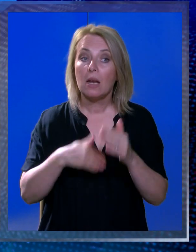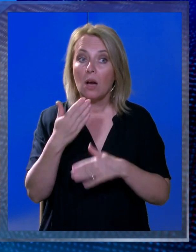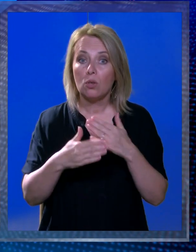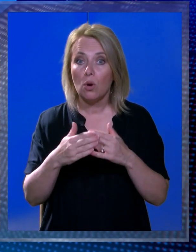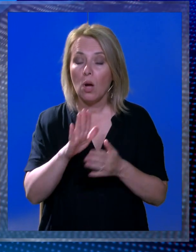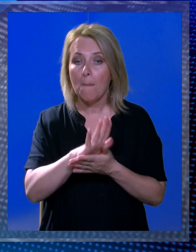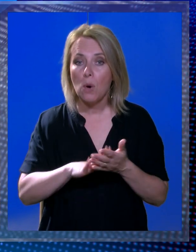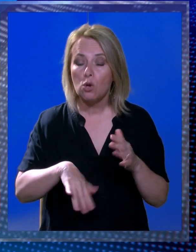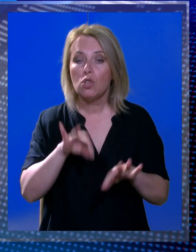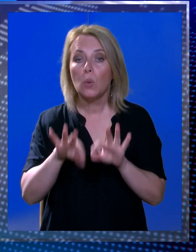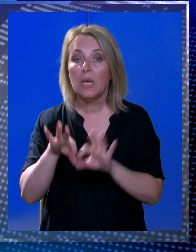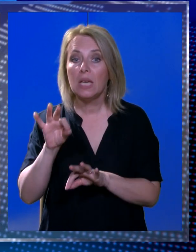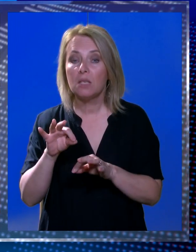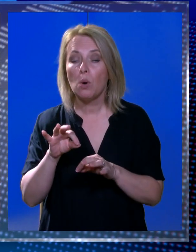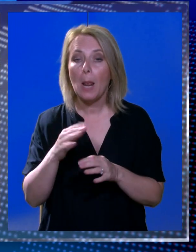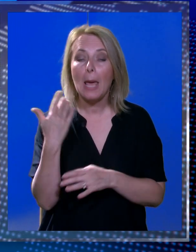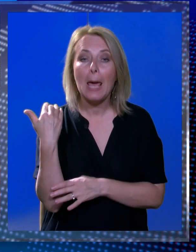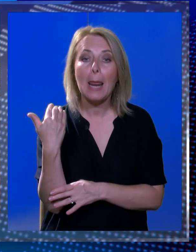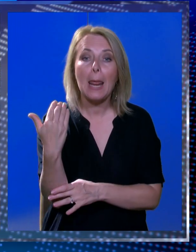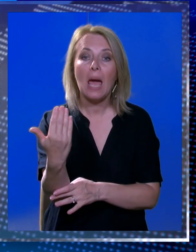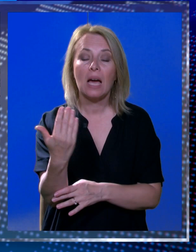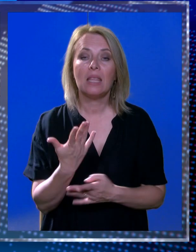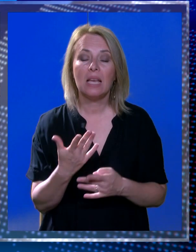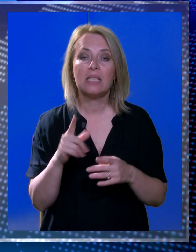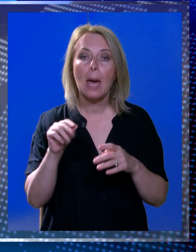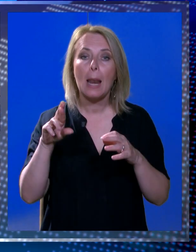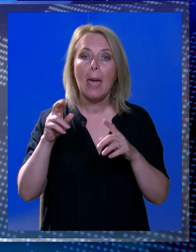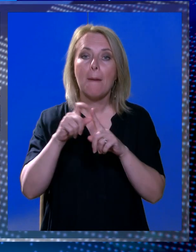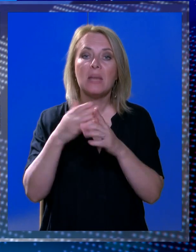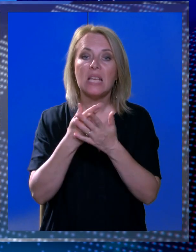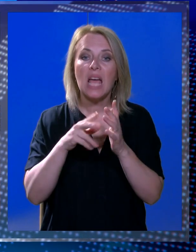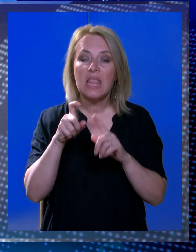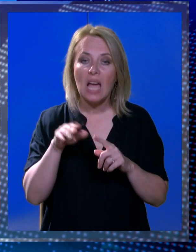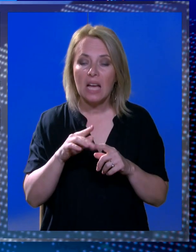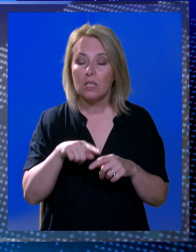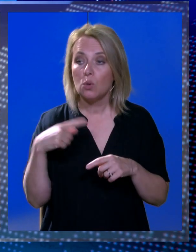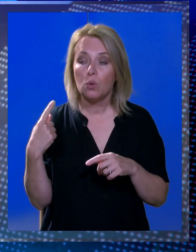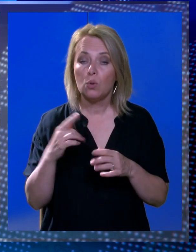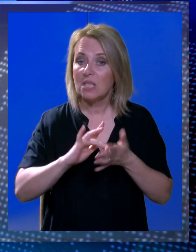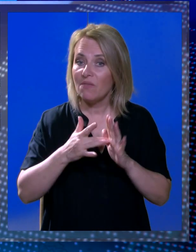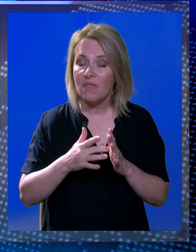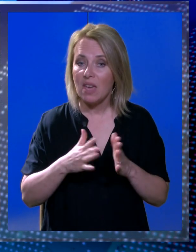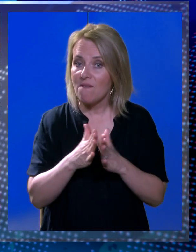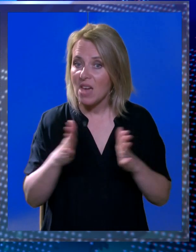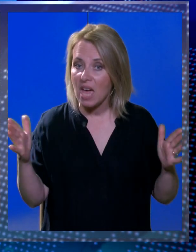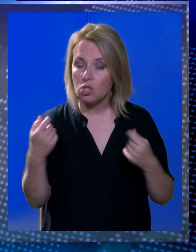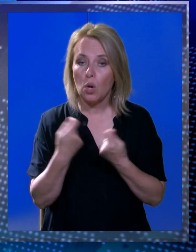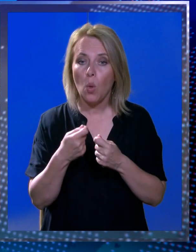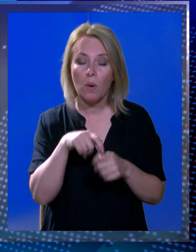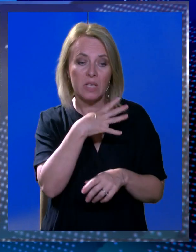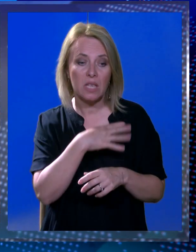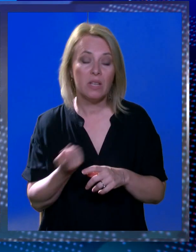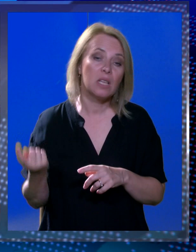kojih kreću izborne regate za reprezentaciju tako da svi veći klubovi iz Hrvatske